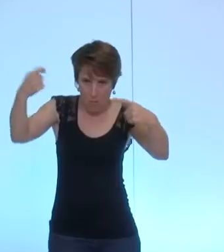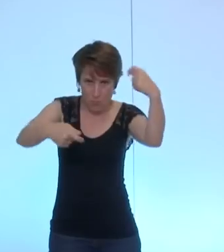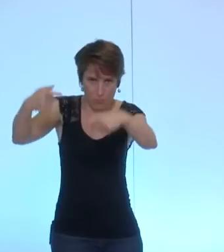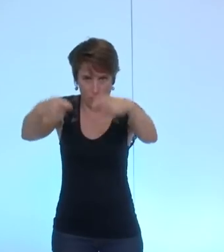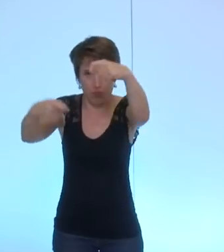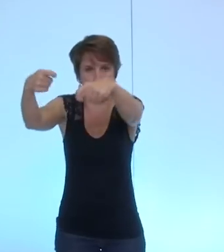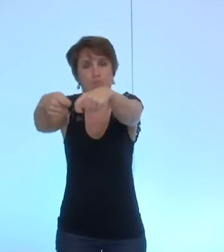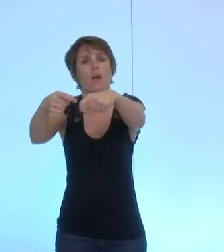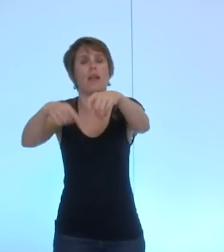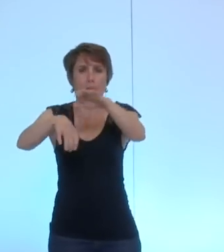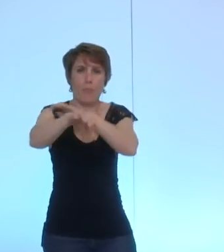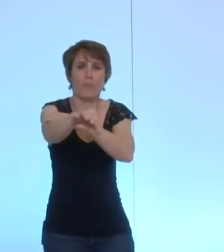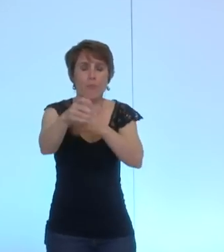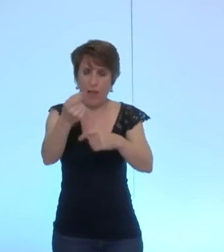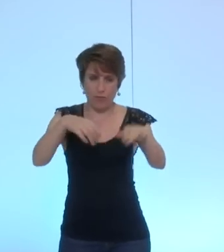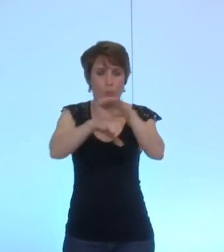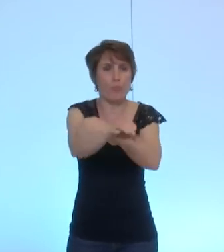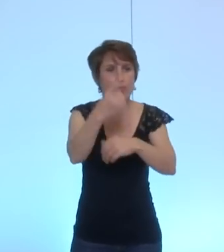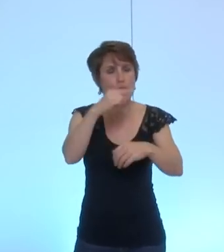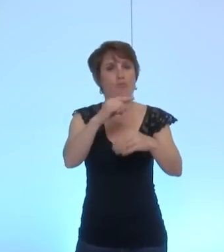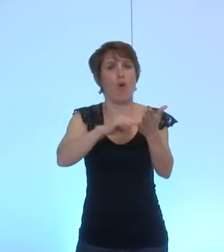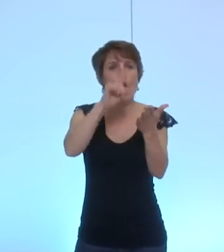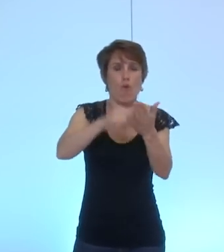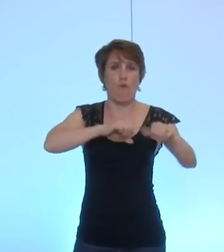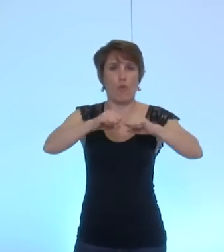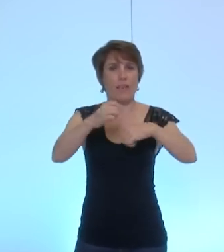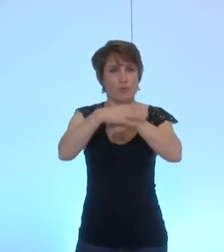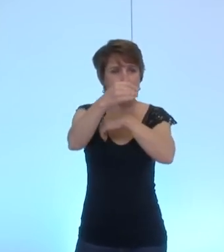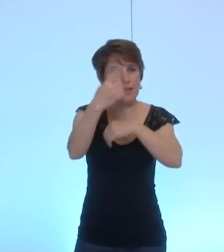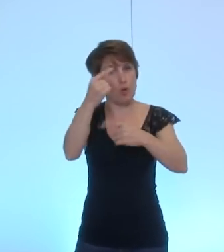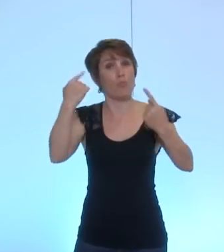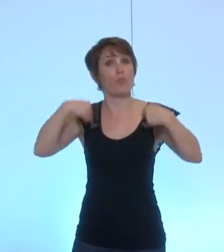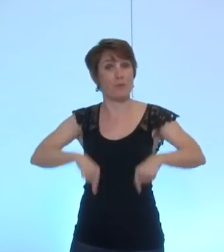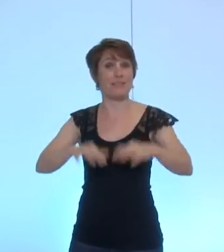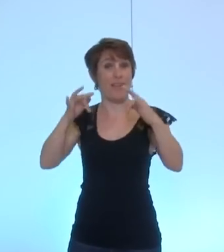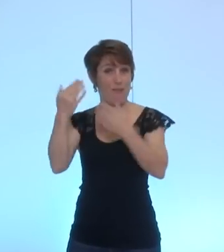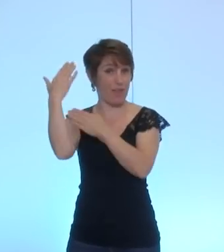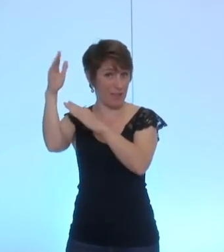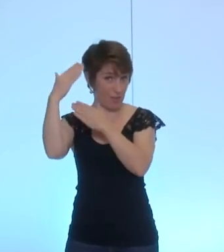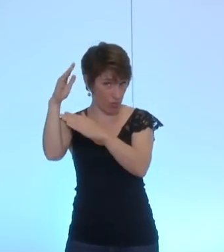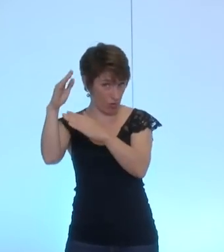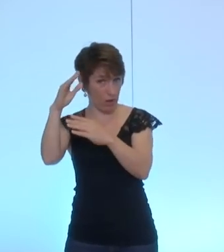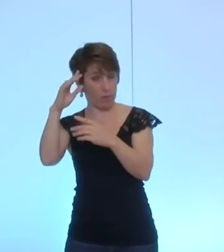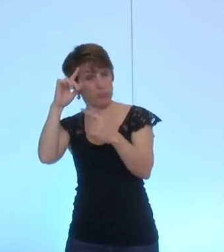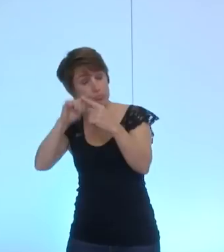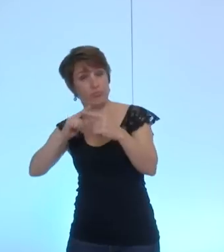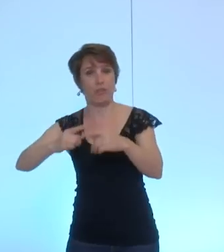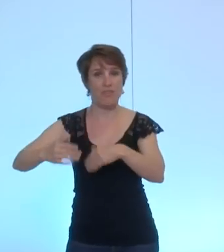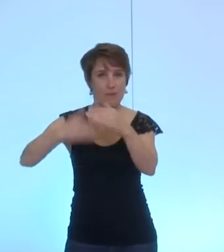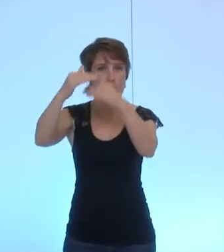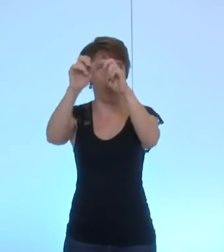au FACEBO qui est le fonds d'action extérieure des collectivités locales du ministère des affaires étrangères et du développement international